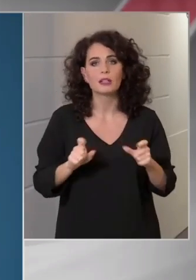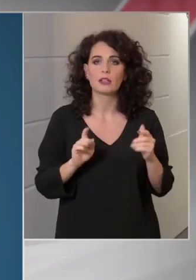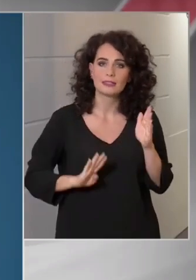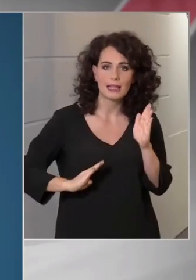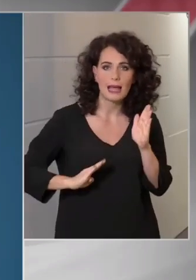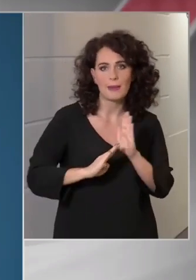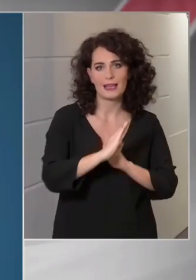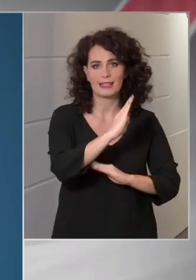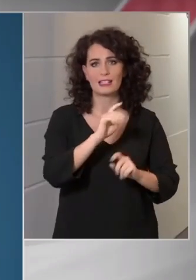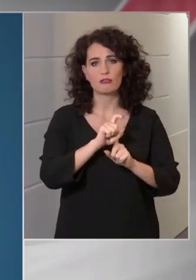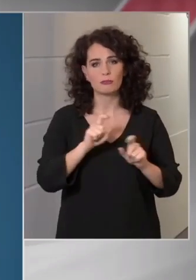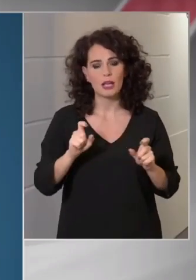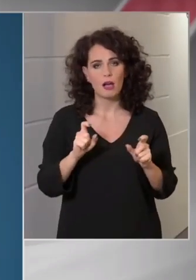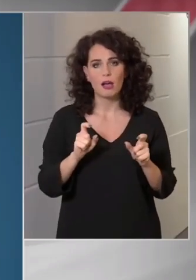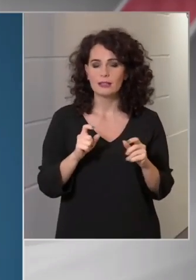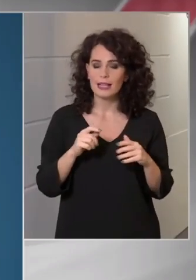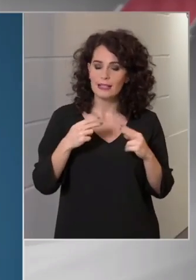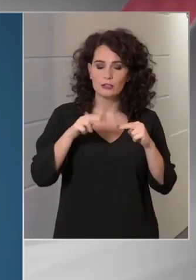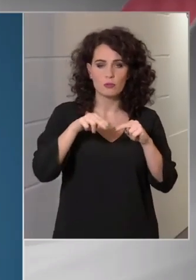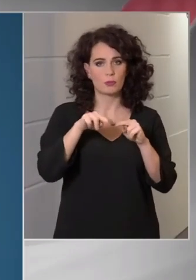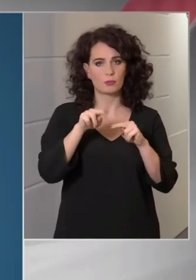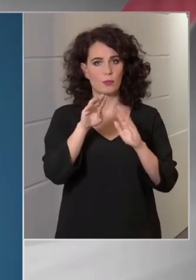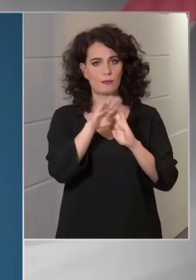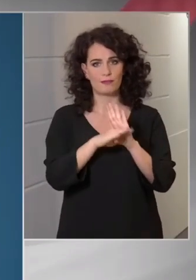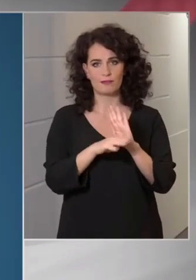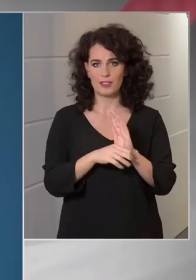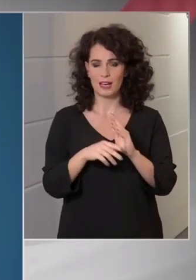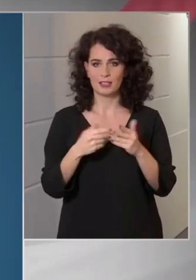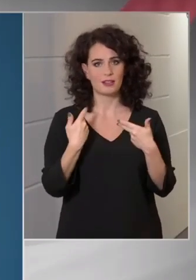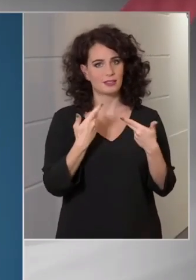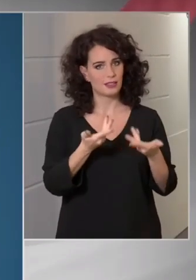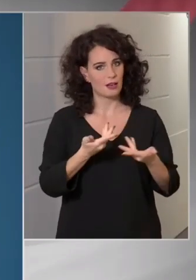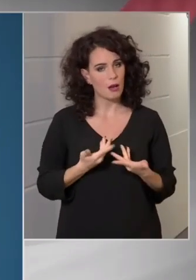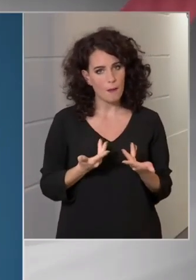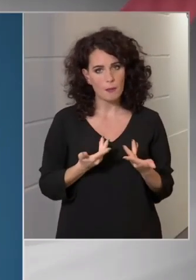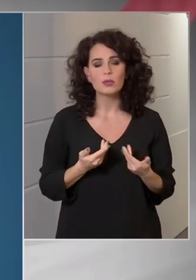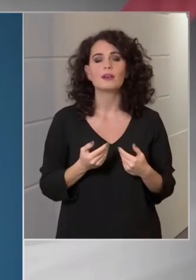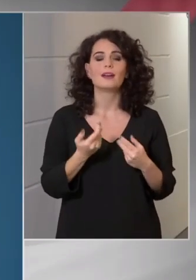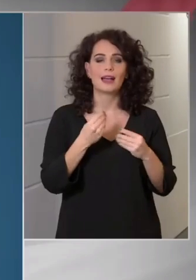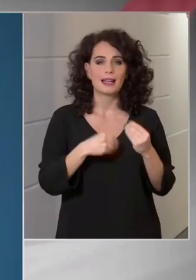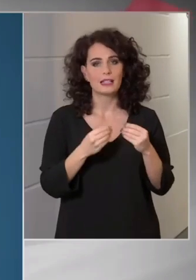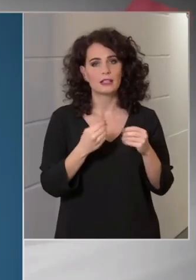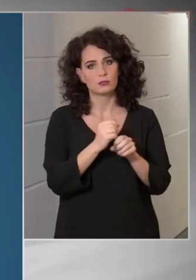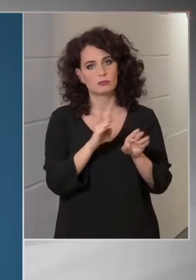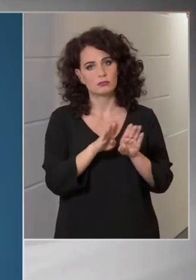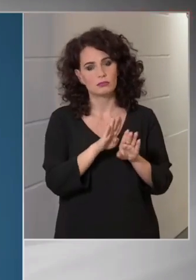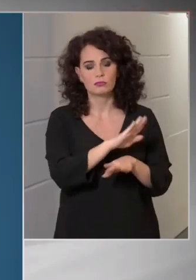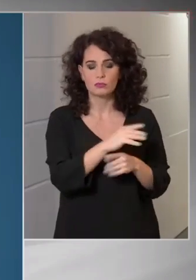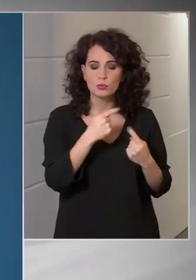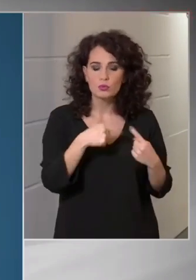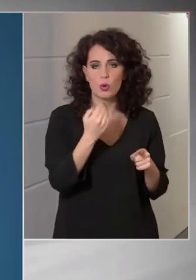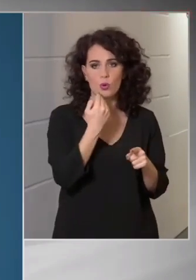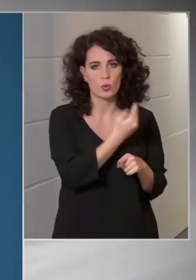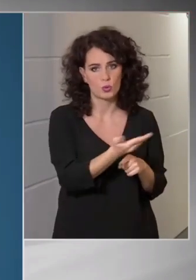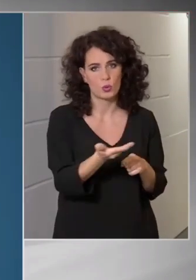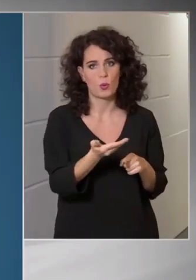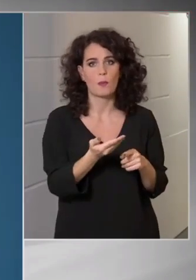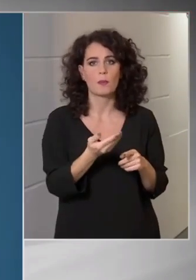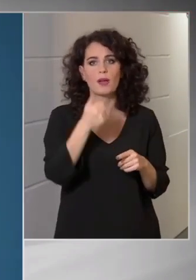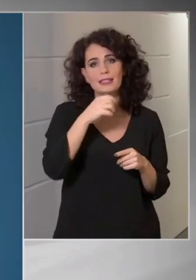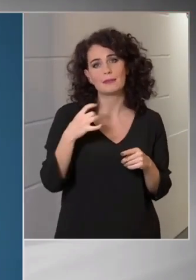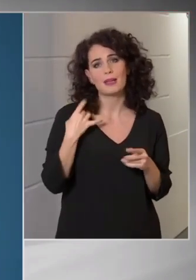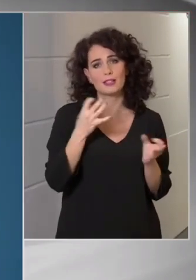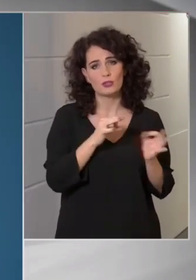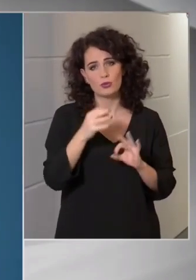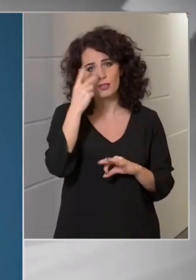egyre nagyobb feladat hárul, úgyhogy külön köszönöm a népegészségügyi szakemberek